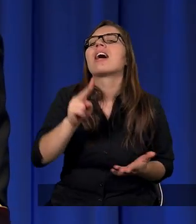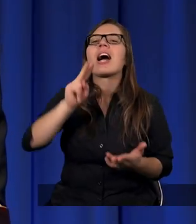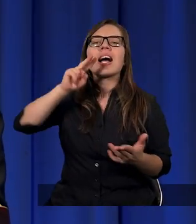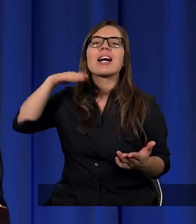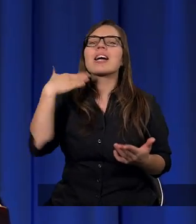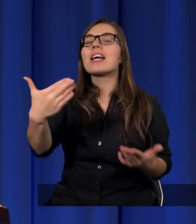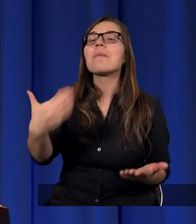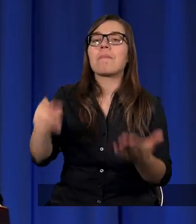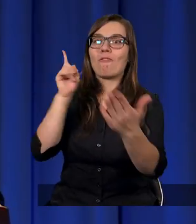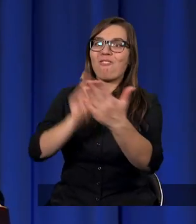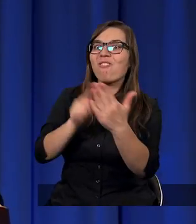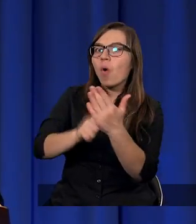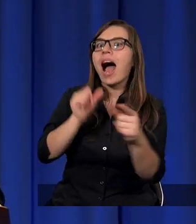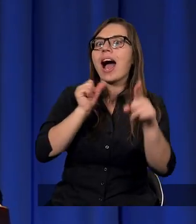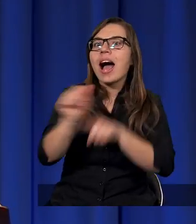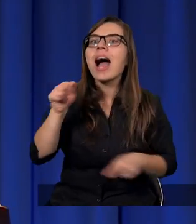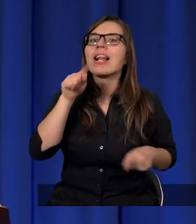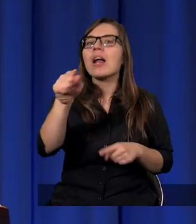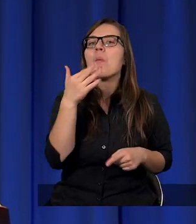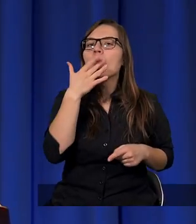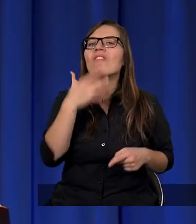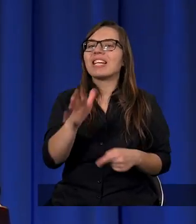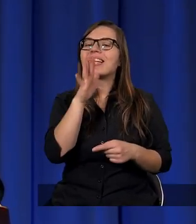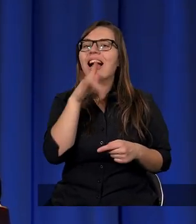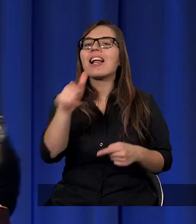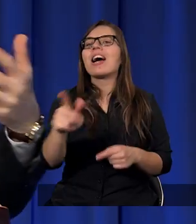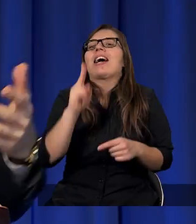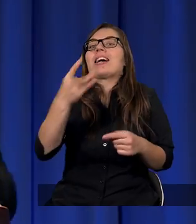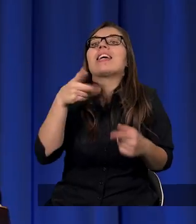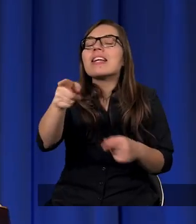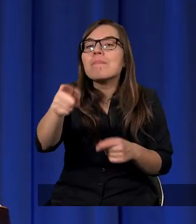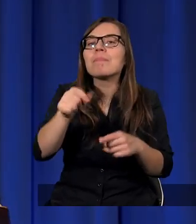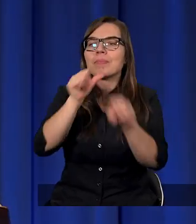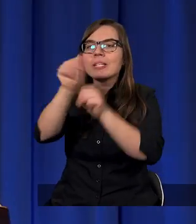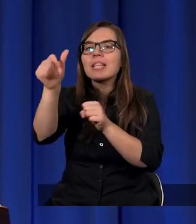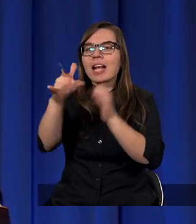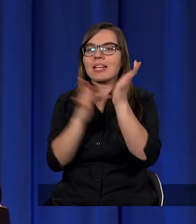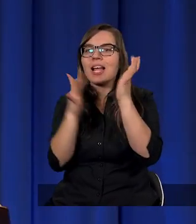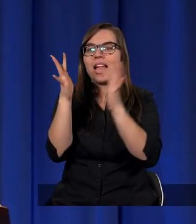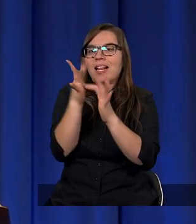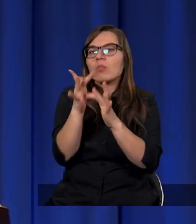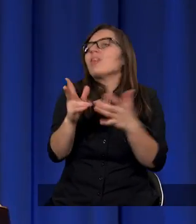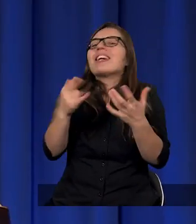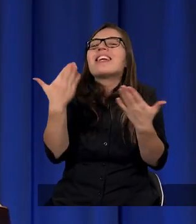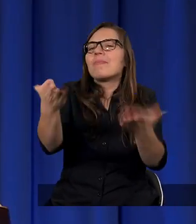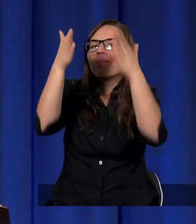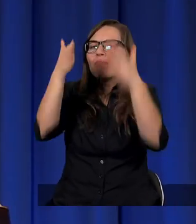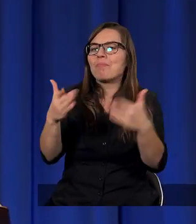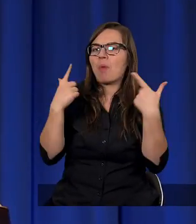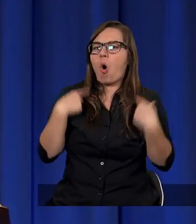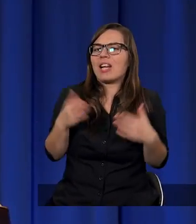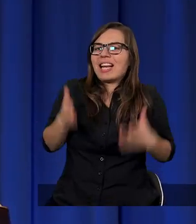kim jest właśnie ten, komu Izraelici zadali to pytanie. Kim jesteś? Kim jest Jezus Chrystus?